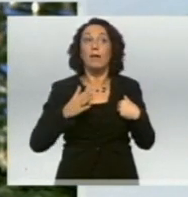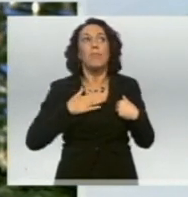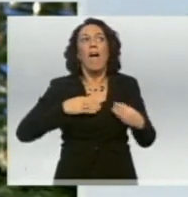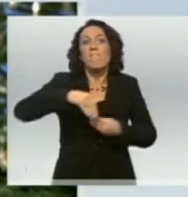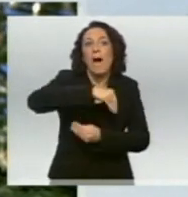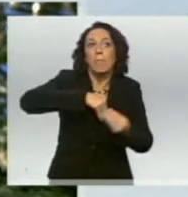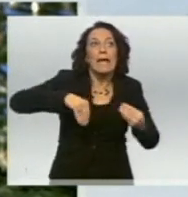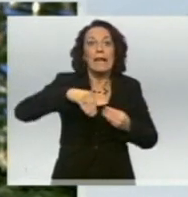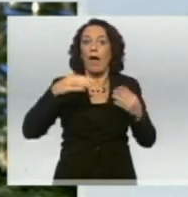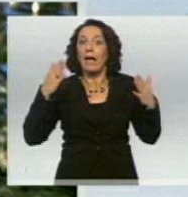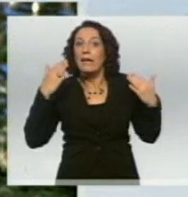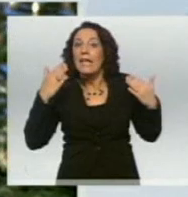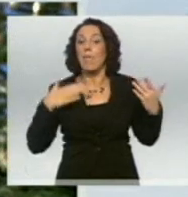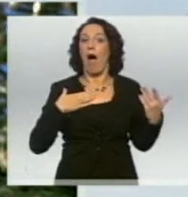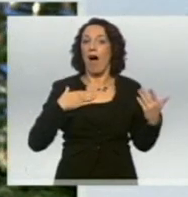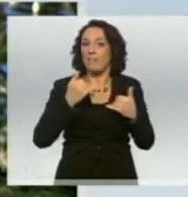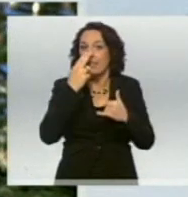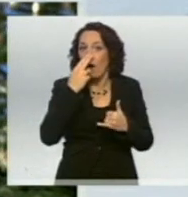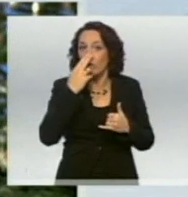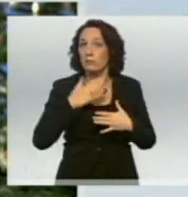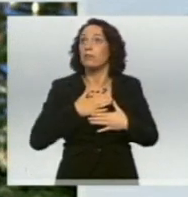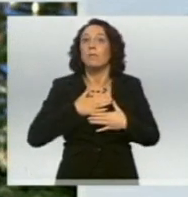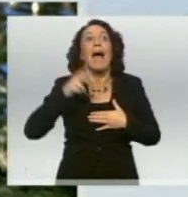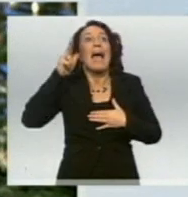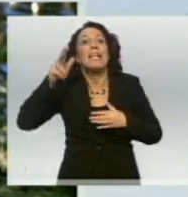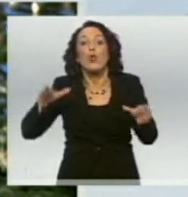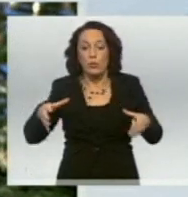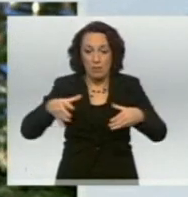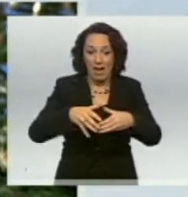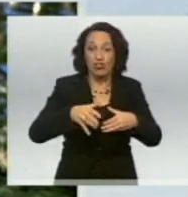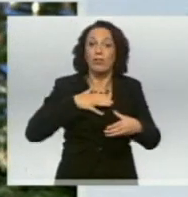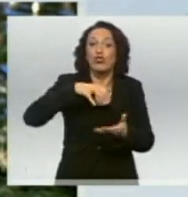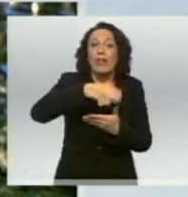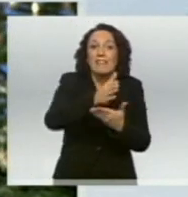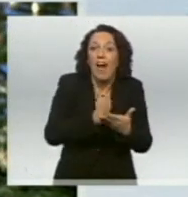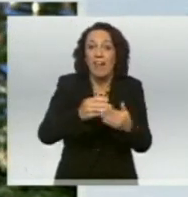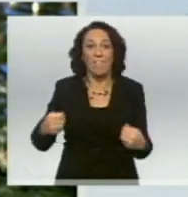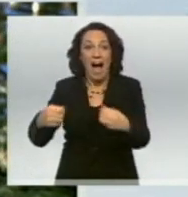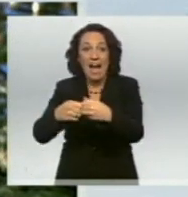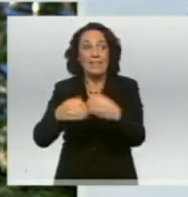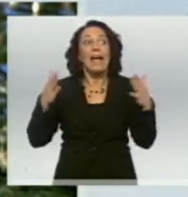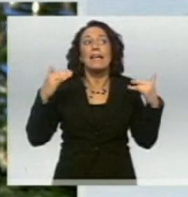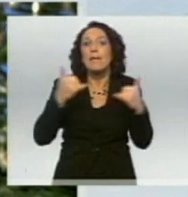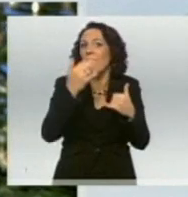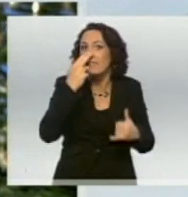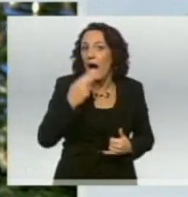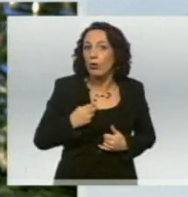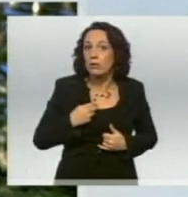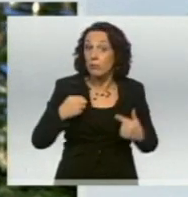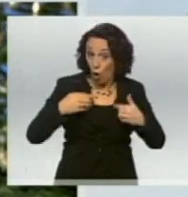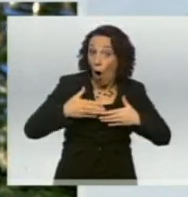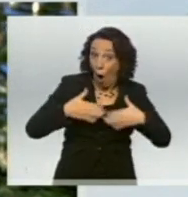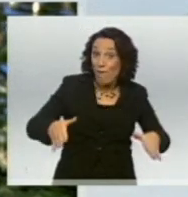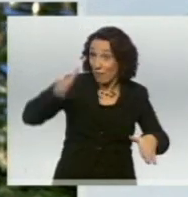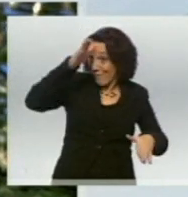Familie, in meiner religiösen Gemeinde, in meinem Stadtteil oder in meinem Verein herrscht. Offenheit für Fremde und Fremdes